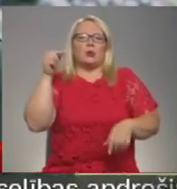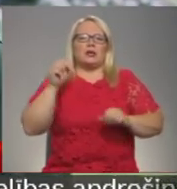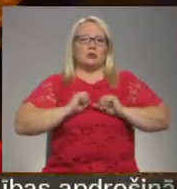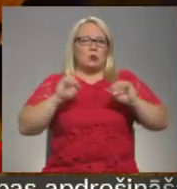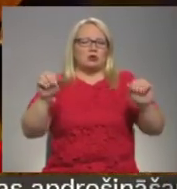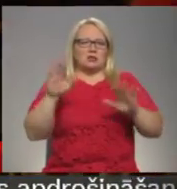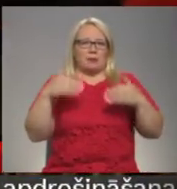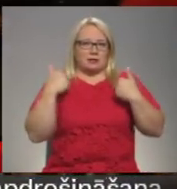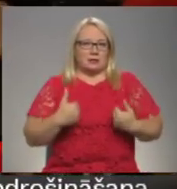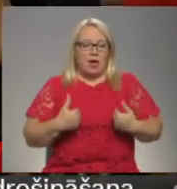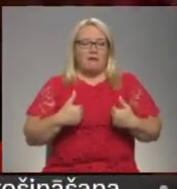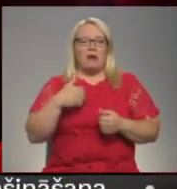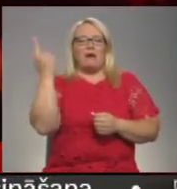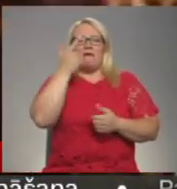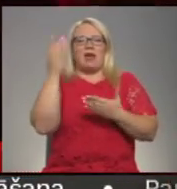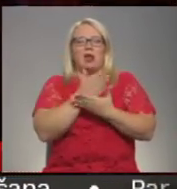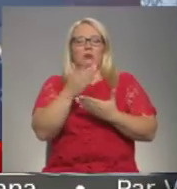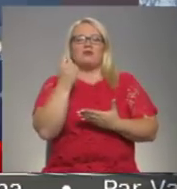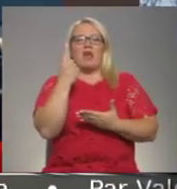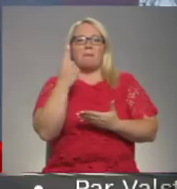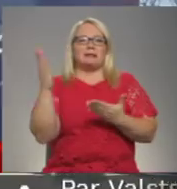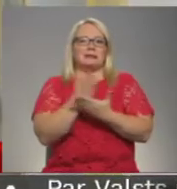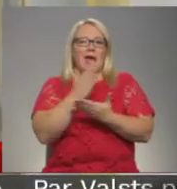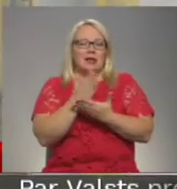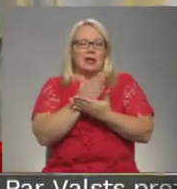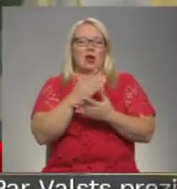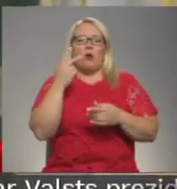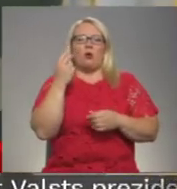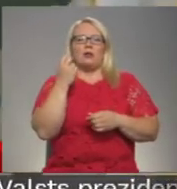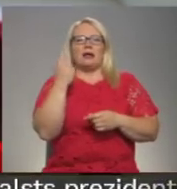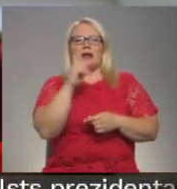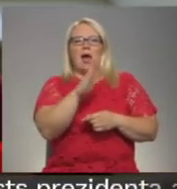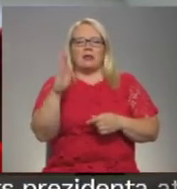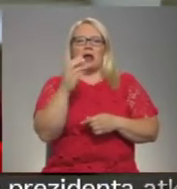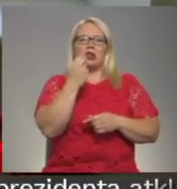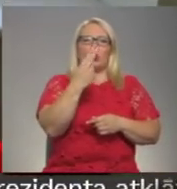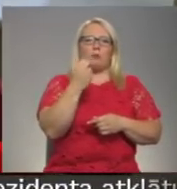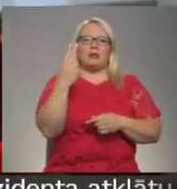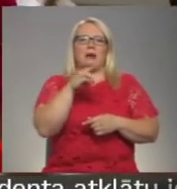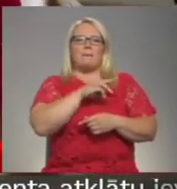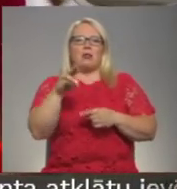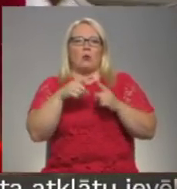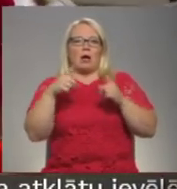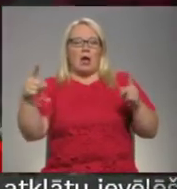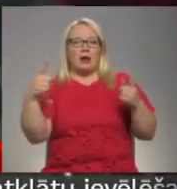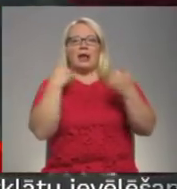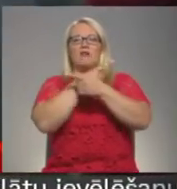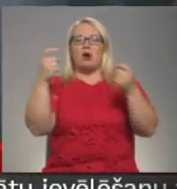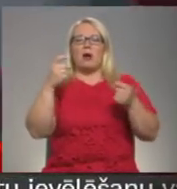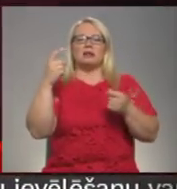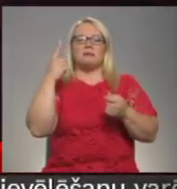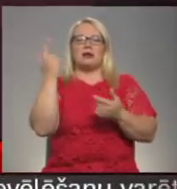drošāks par sevi. Seriālām būs 11 sērijas un katra vidēja 12-13 minūtas gara. Informācija par seriālu